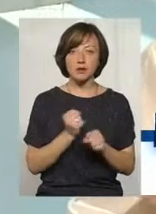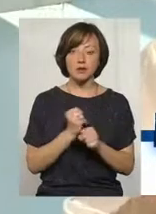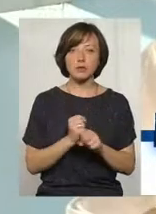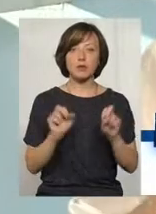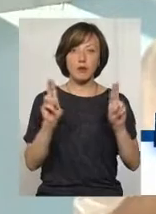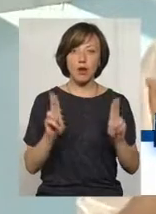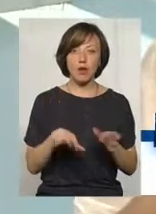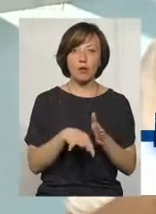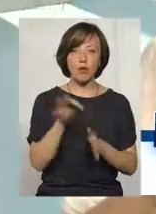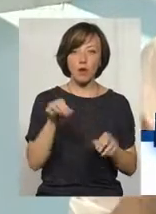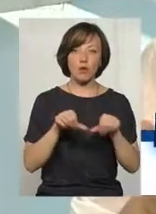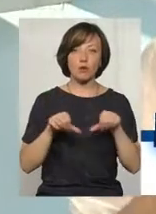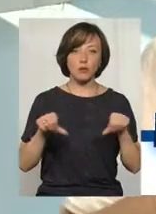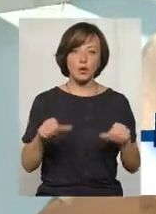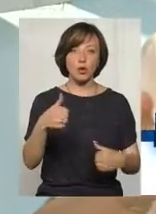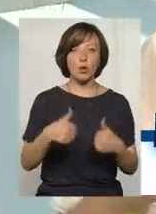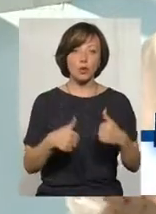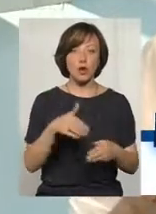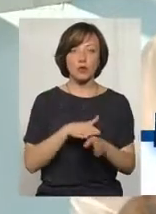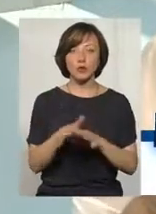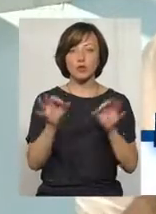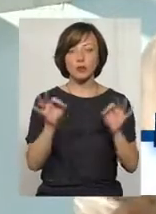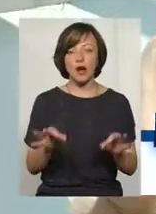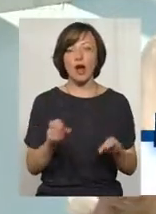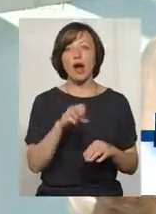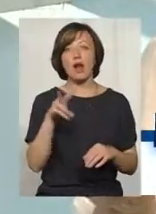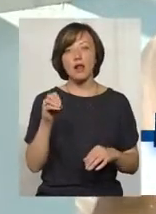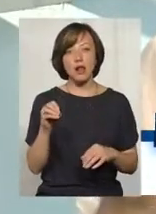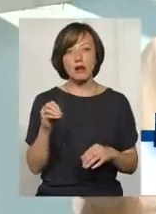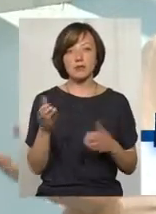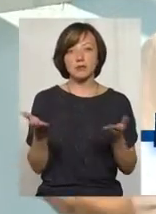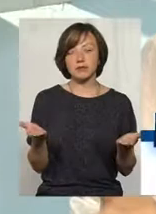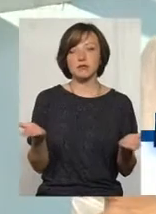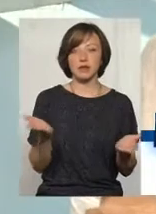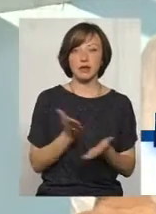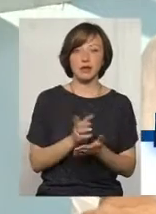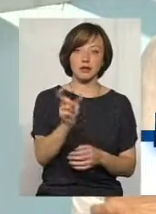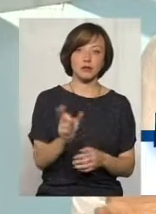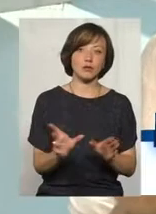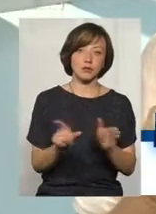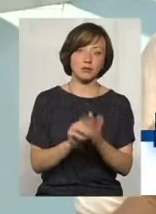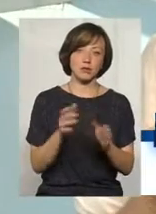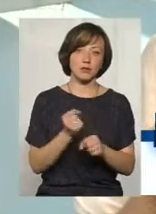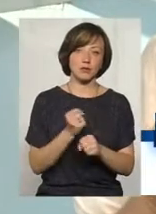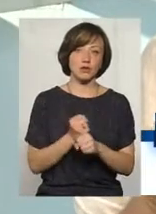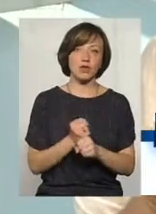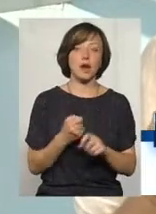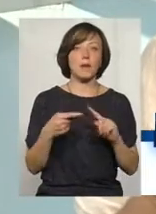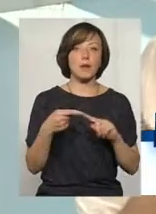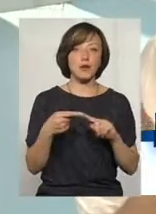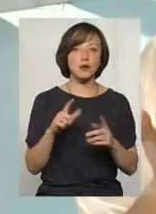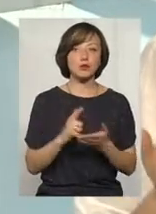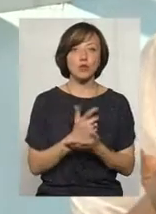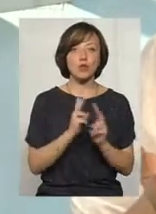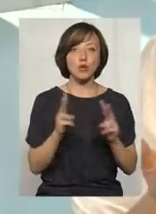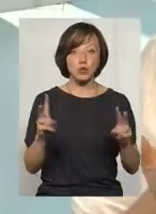правилами, ми вибрали комісію конкурсу абсолютно правильно, але вона обрала, кого обрала, того обрала, з тим будете працювати. По-перше, знову ж